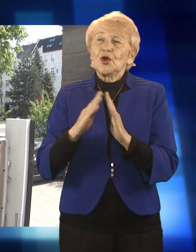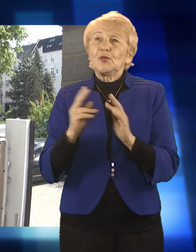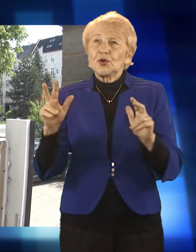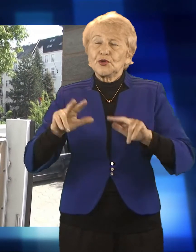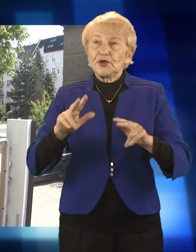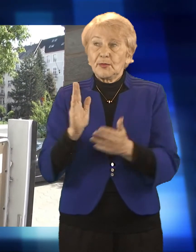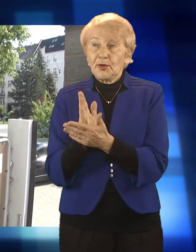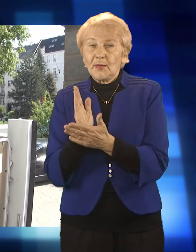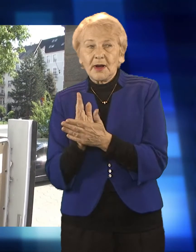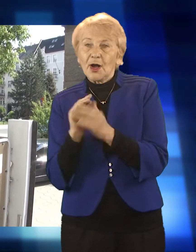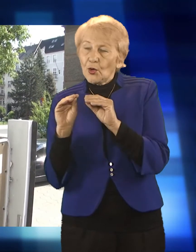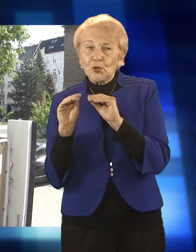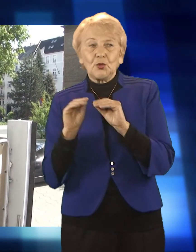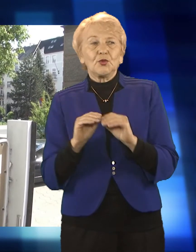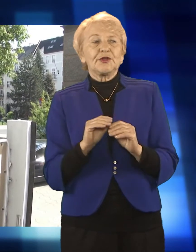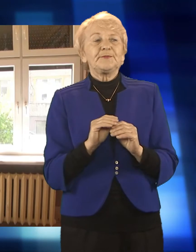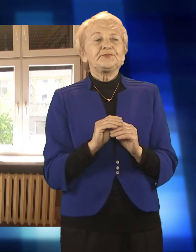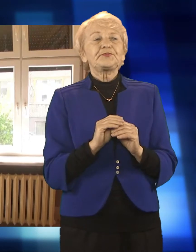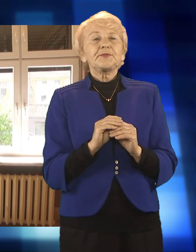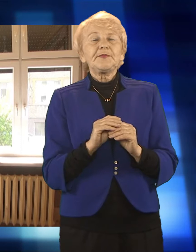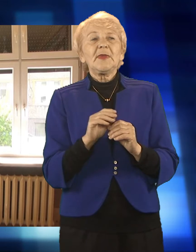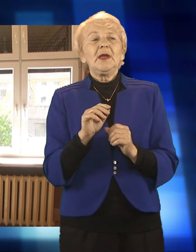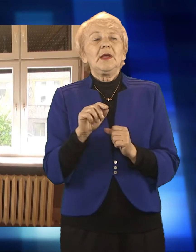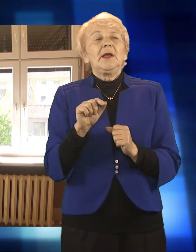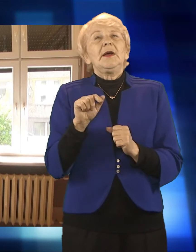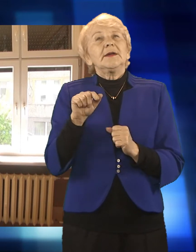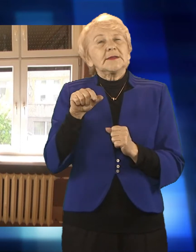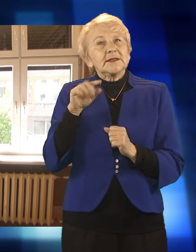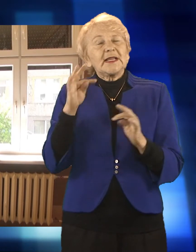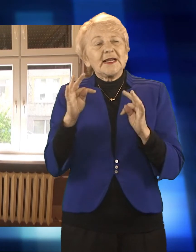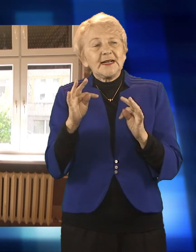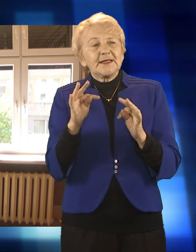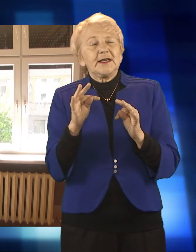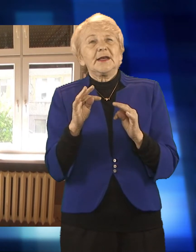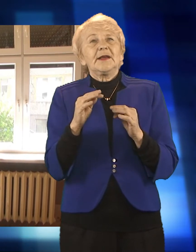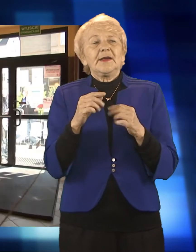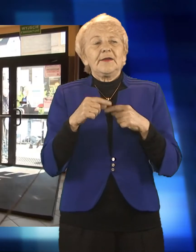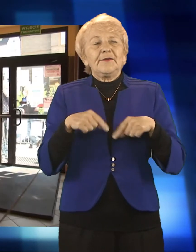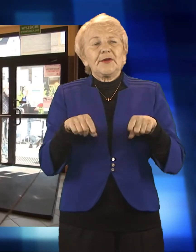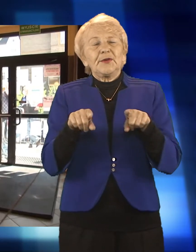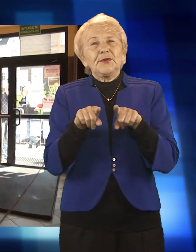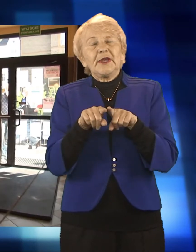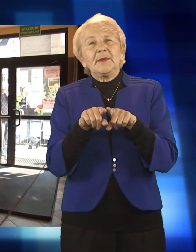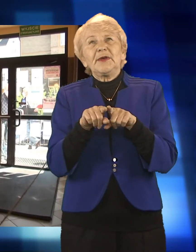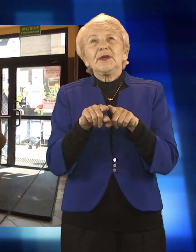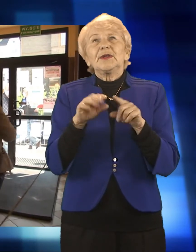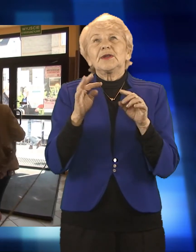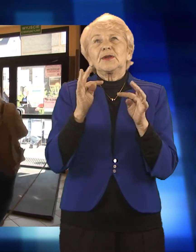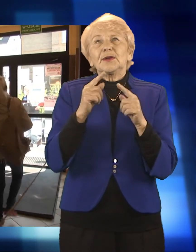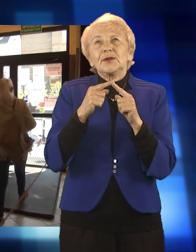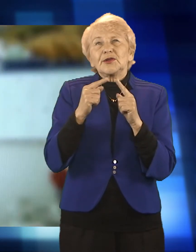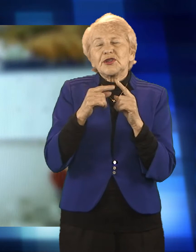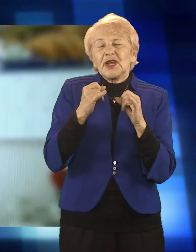trwającą epidemię i dziś pracownicy Ośrodka Pomocy Społecznej realizują swoje zadania z wykluczeniem bezpośrednich kontaktów z